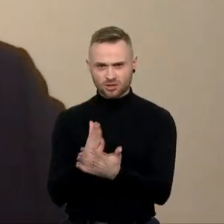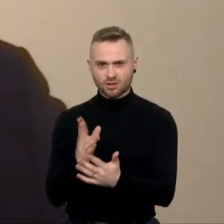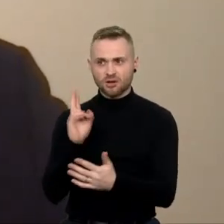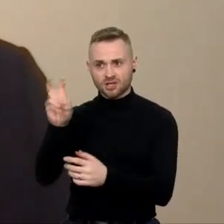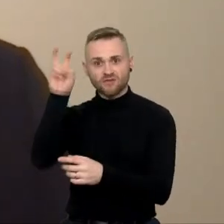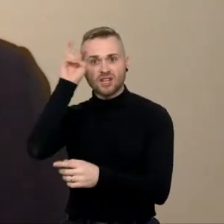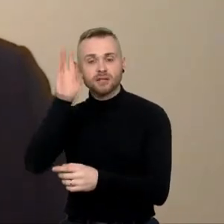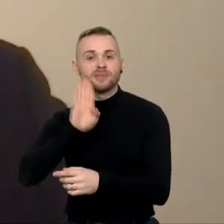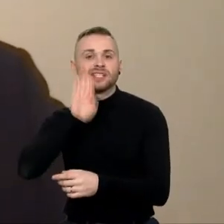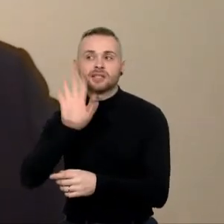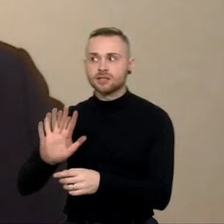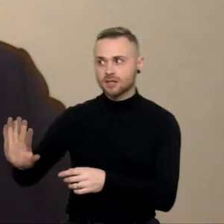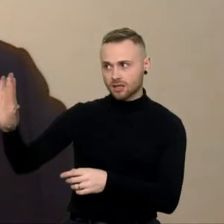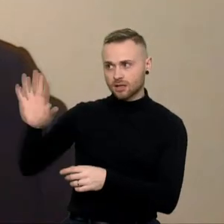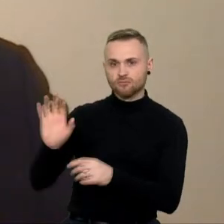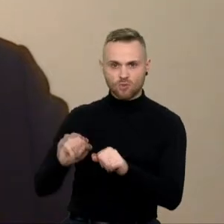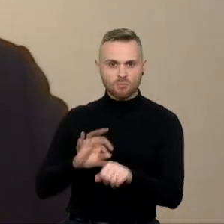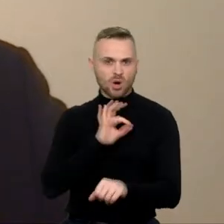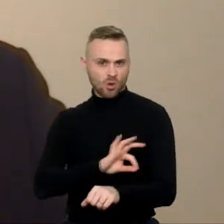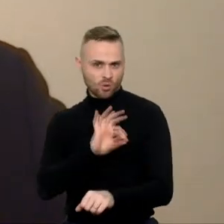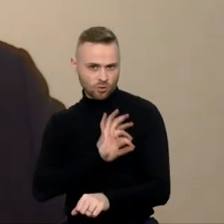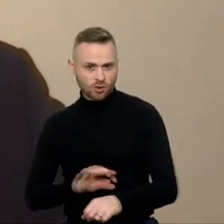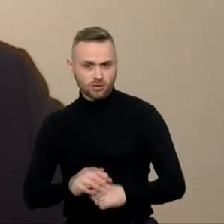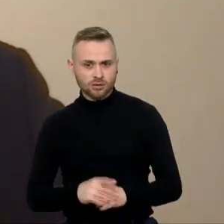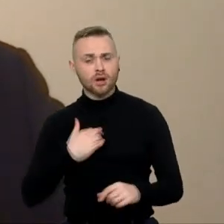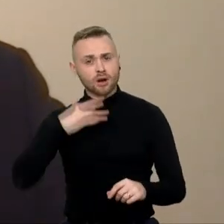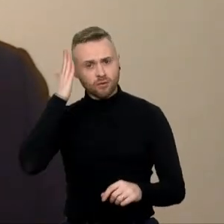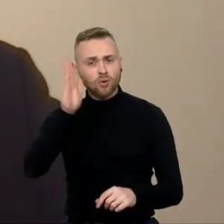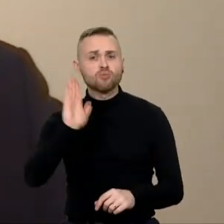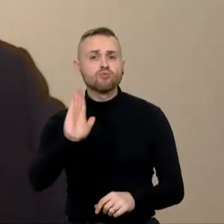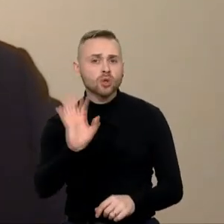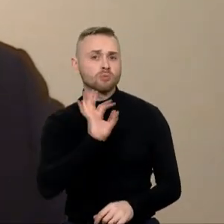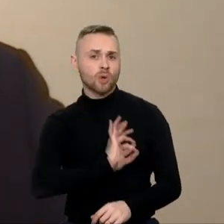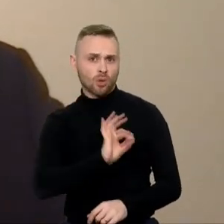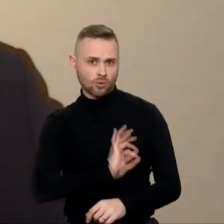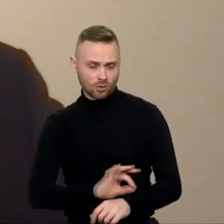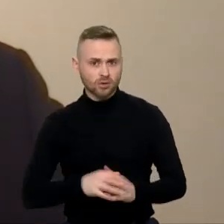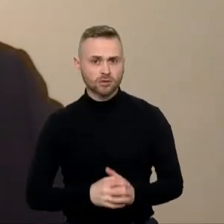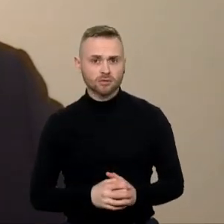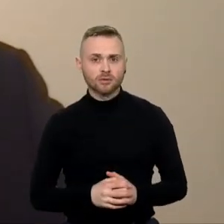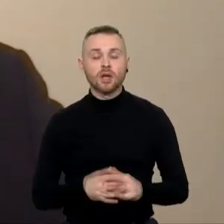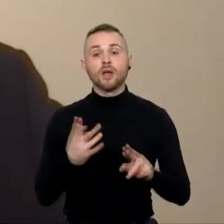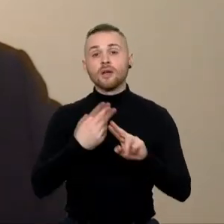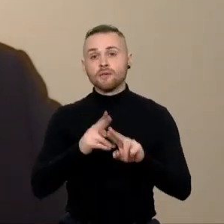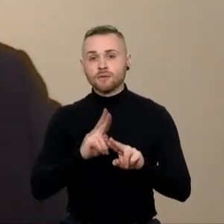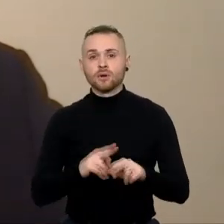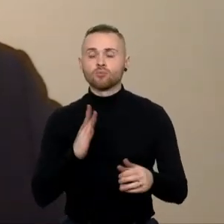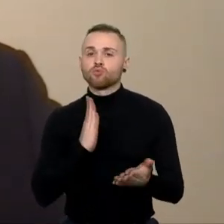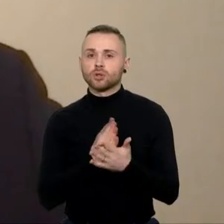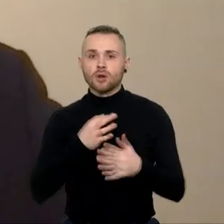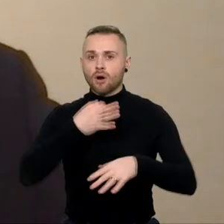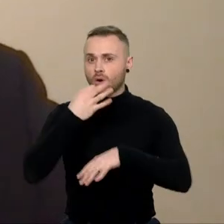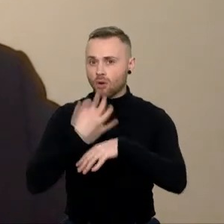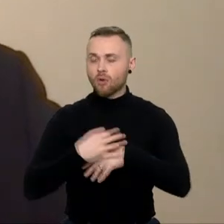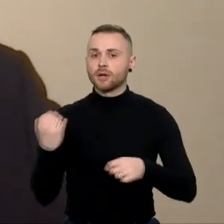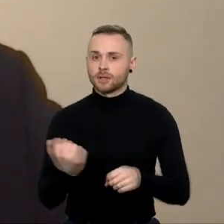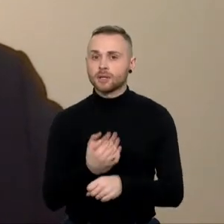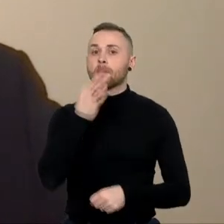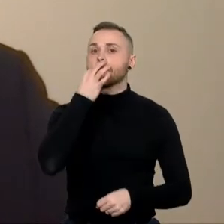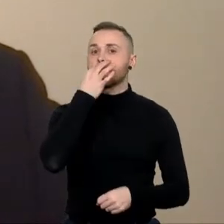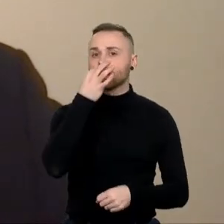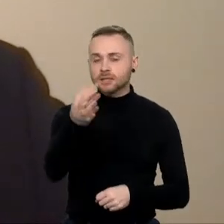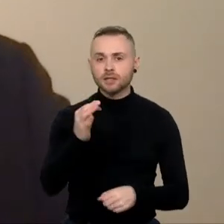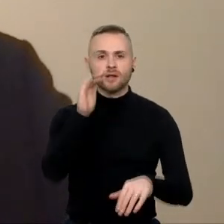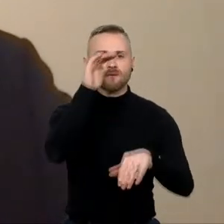iš rytų ir tikrai aš esu įsteikinęs, kad tuo bus pasinaudotojo. Dėl to, tieso, kad sakinga būtų kuo greičiau pasakyti visus